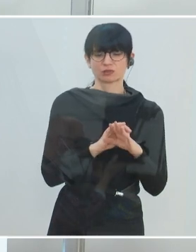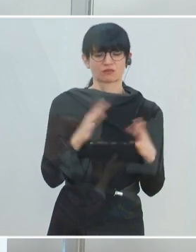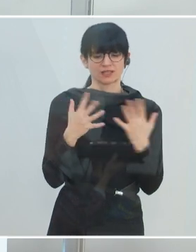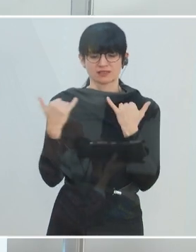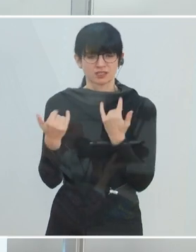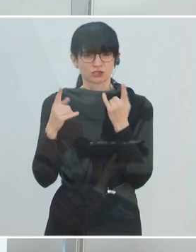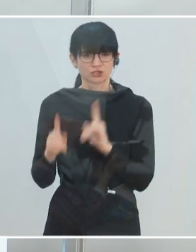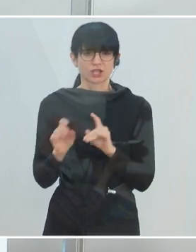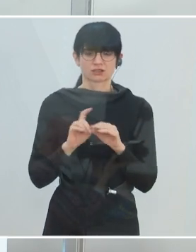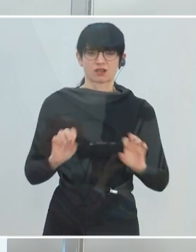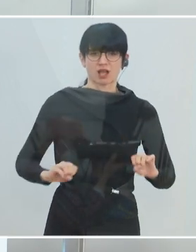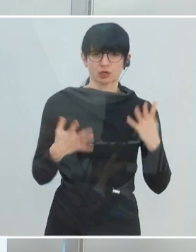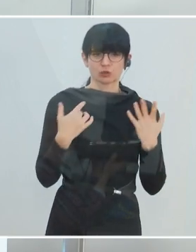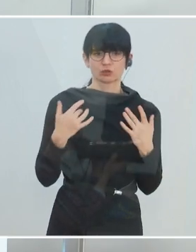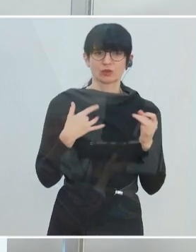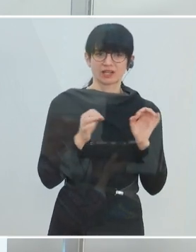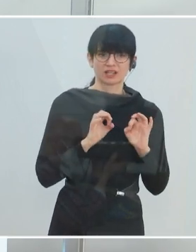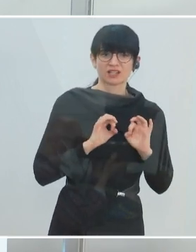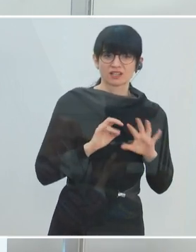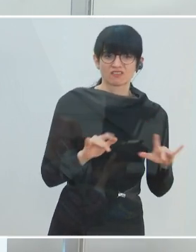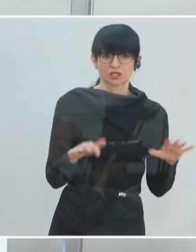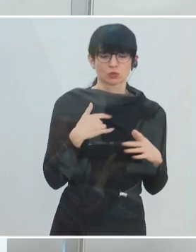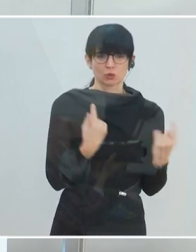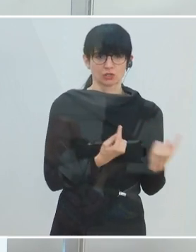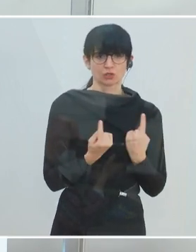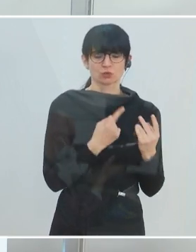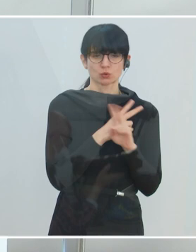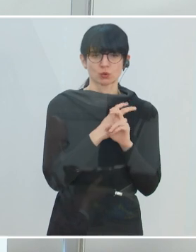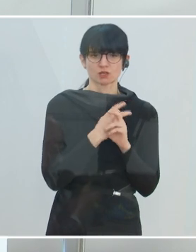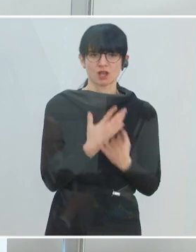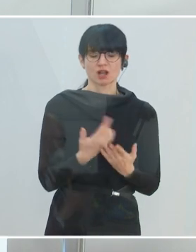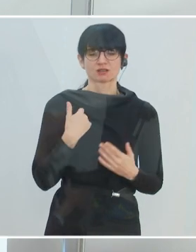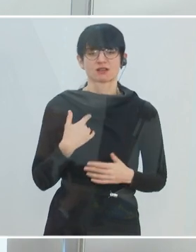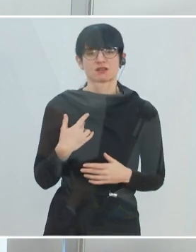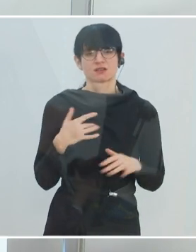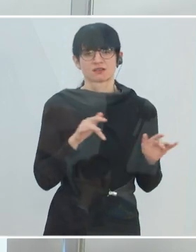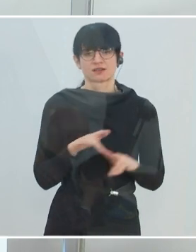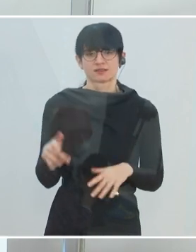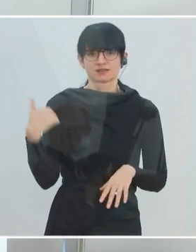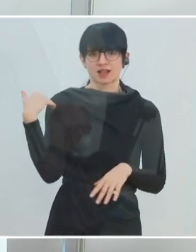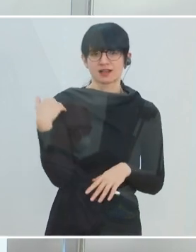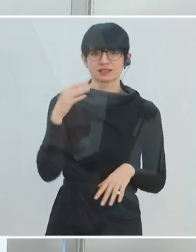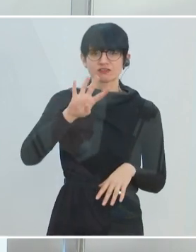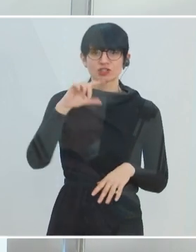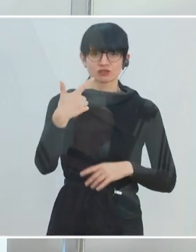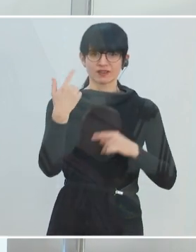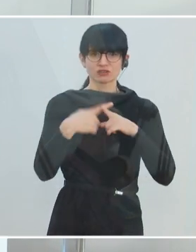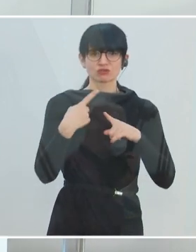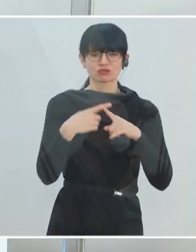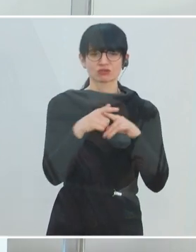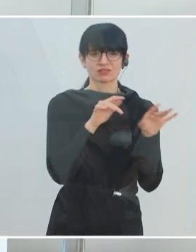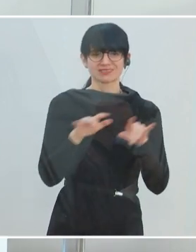wir? Was ist die aktuelle Infektionssituation in Österreich? Wir haben in den letzten 24 Stunden